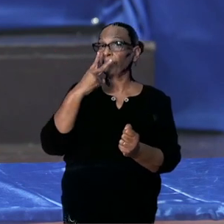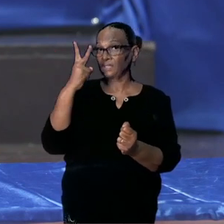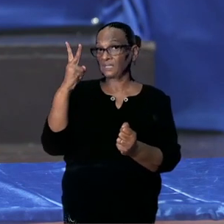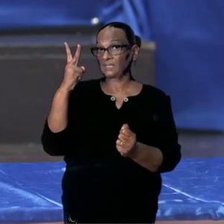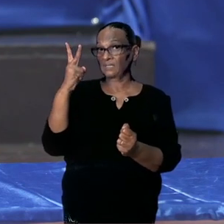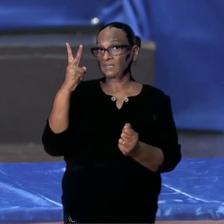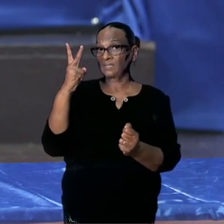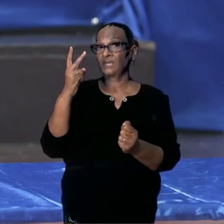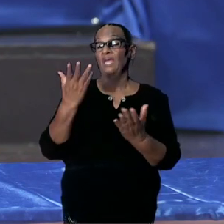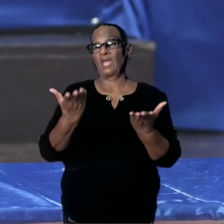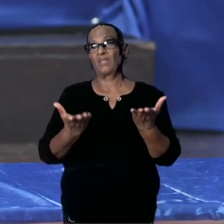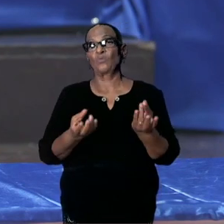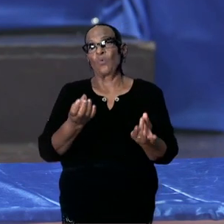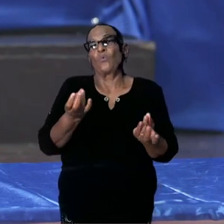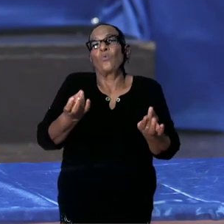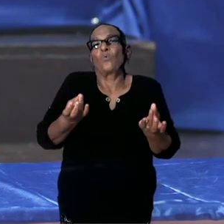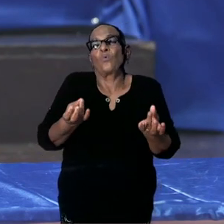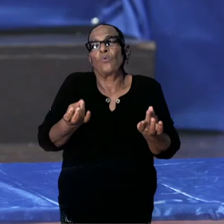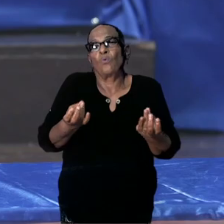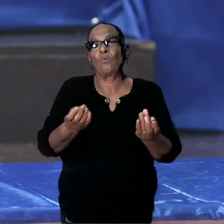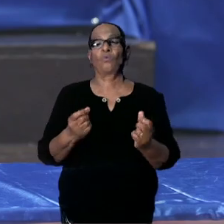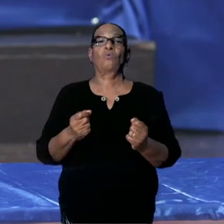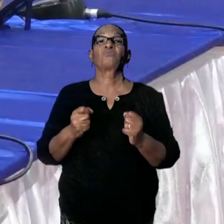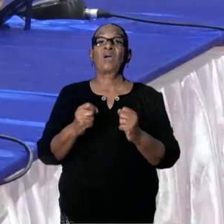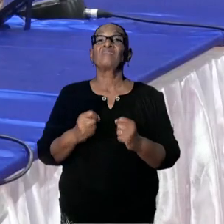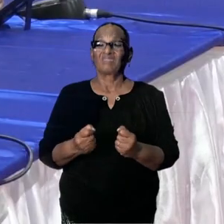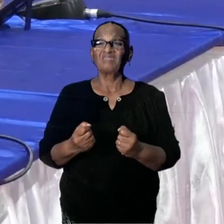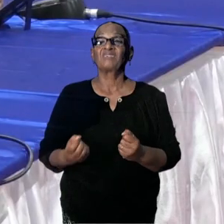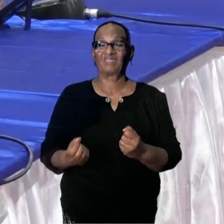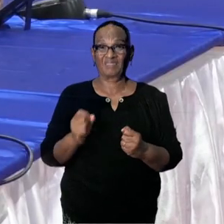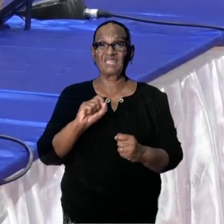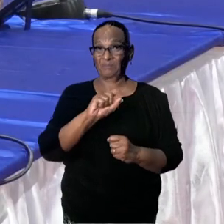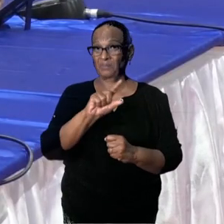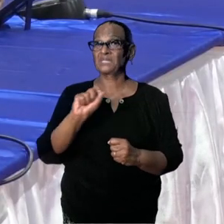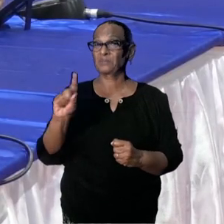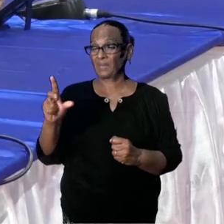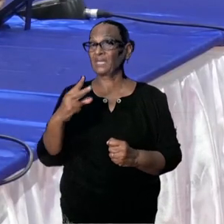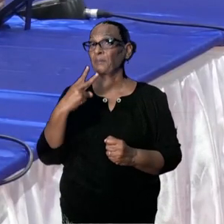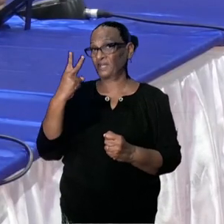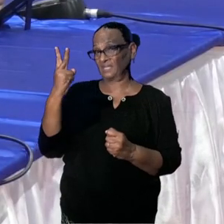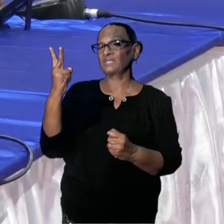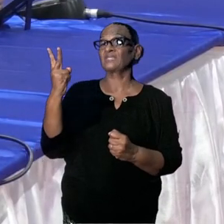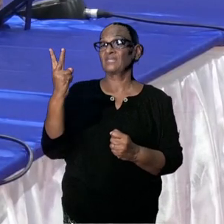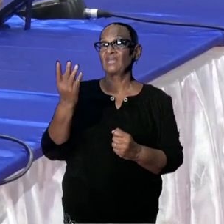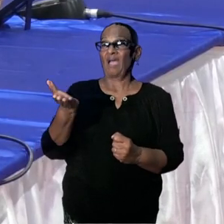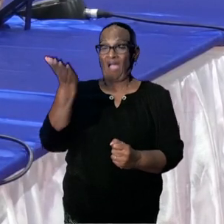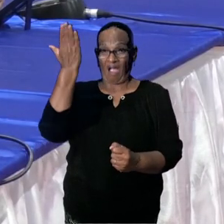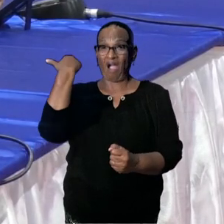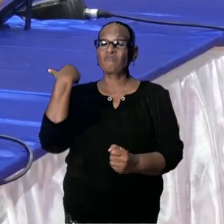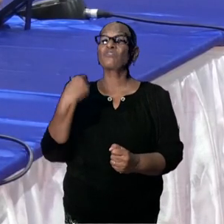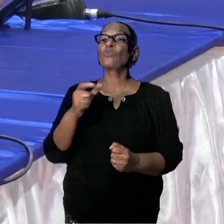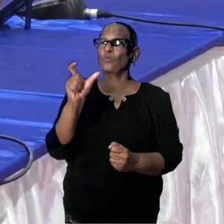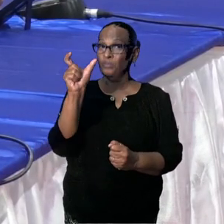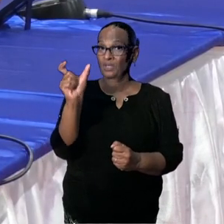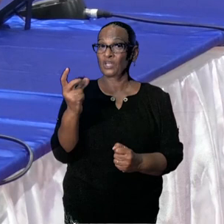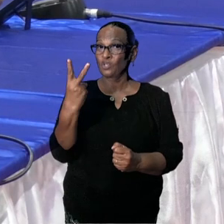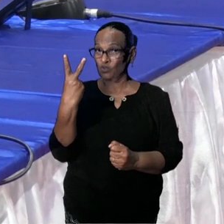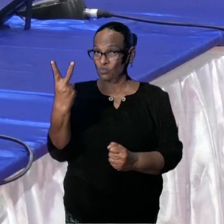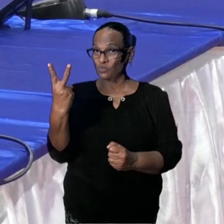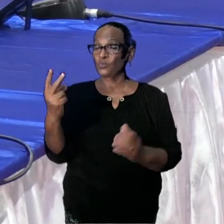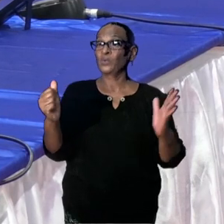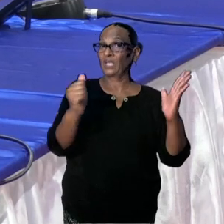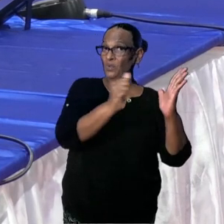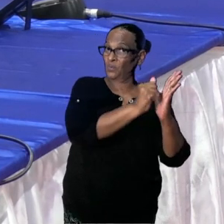over de trend van infecties. We hebben de afgelopen twee weekenden als een van de